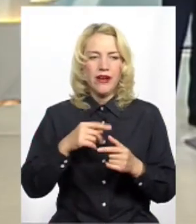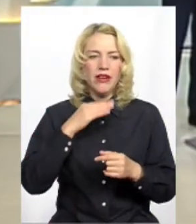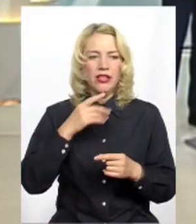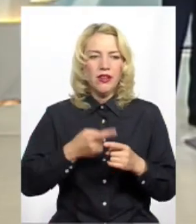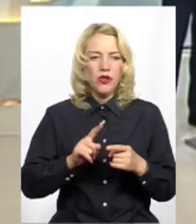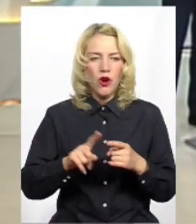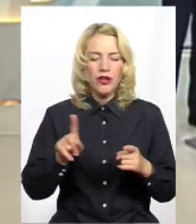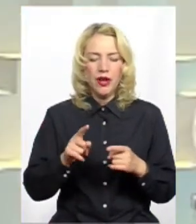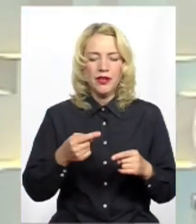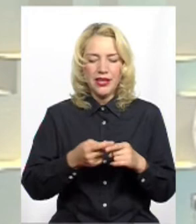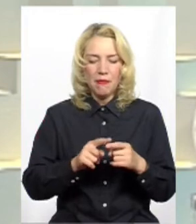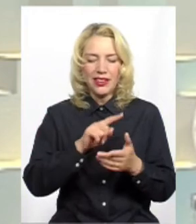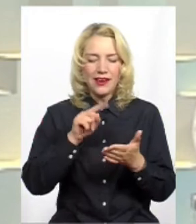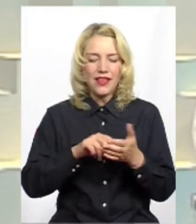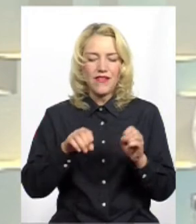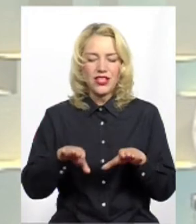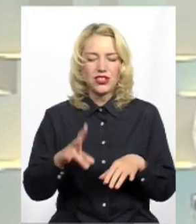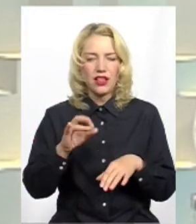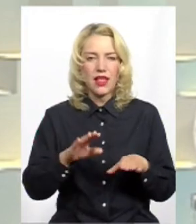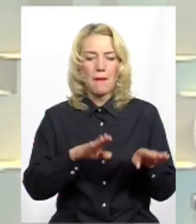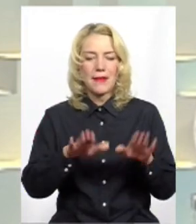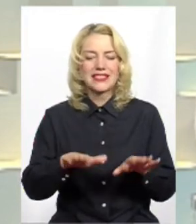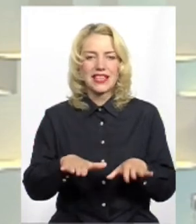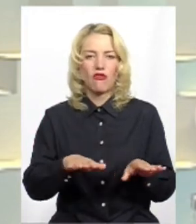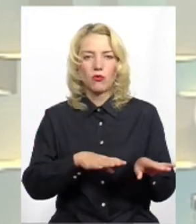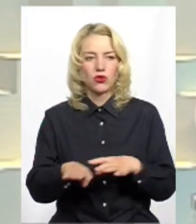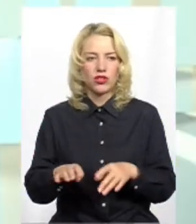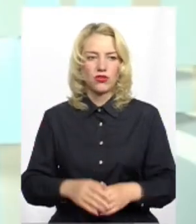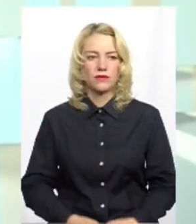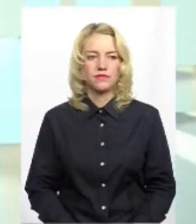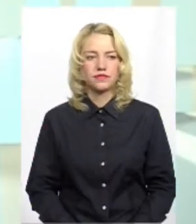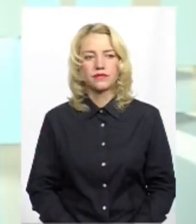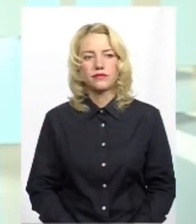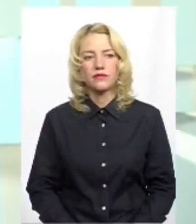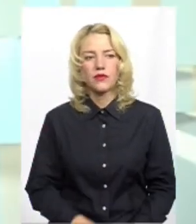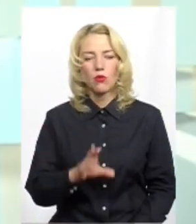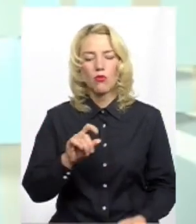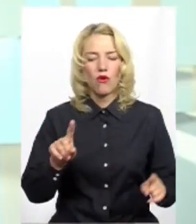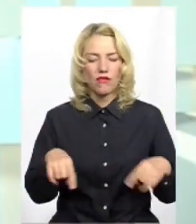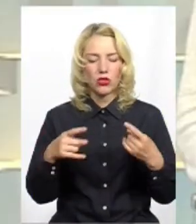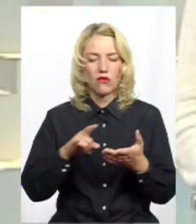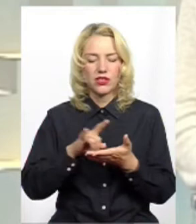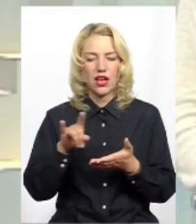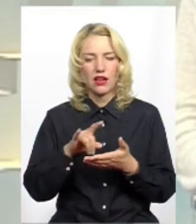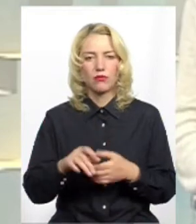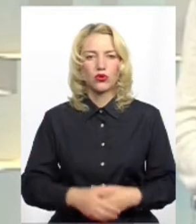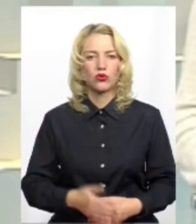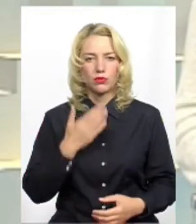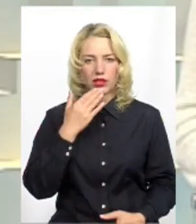владнати це питання на місцевому рівні? По даному питанню? саме по відновленню роботи аеропорту.